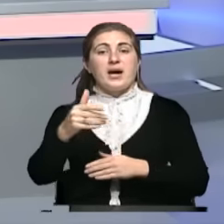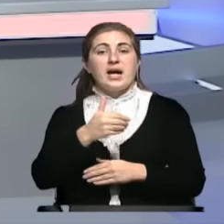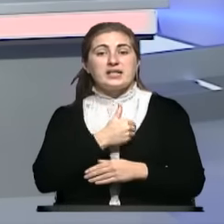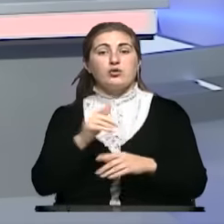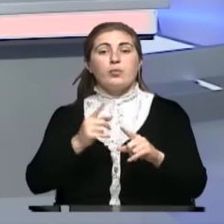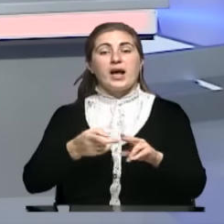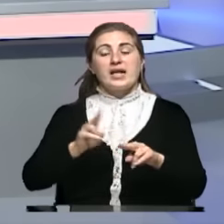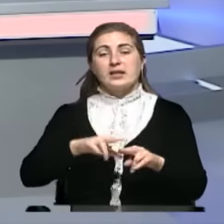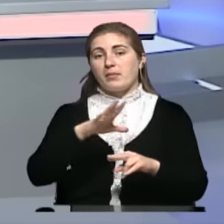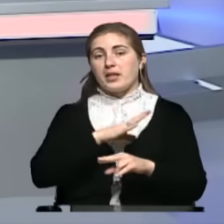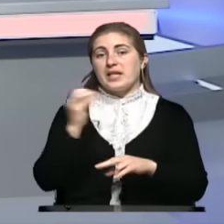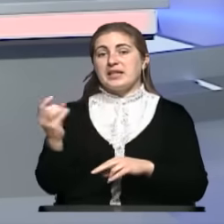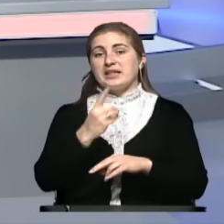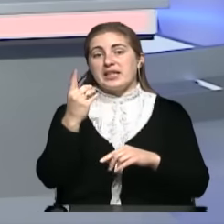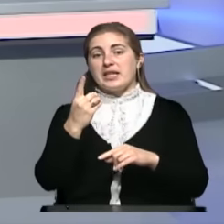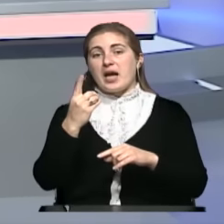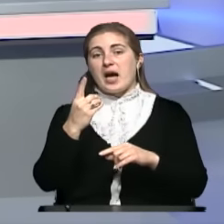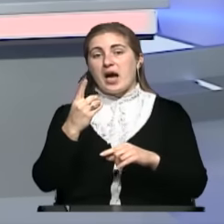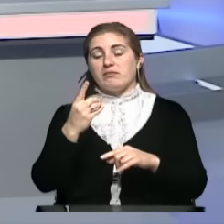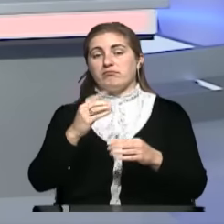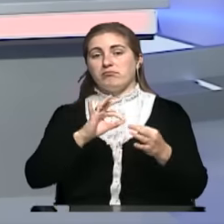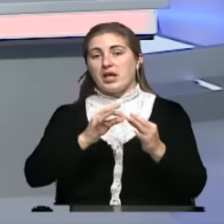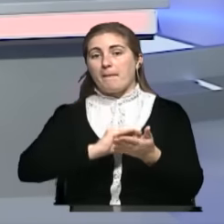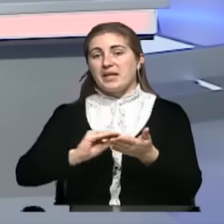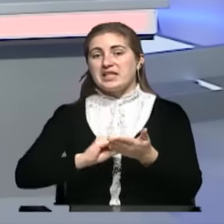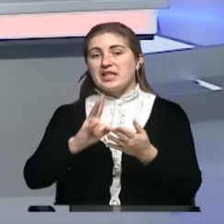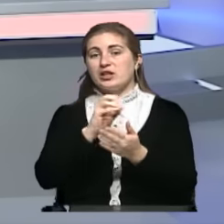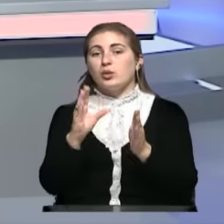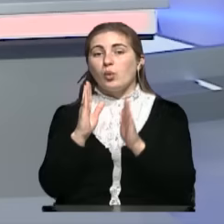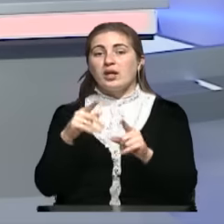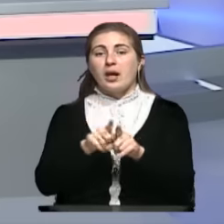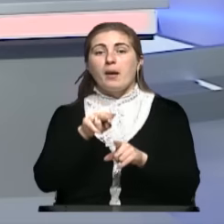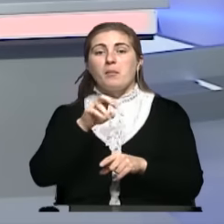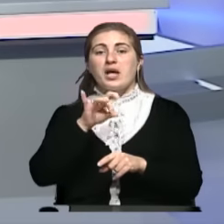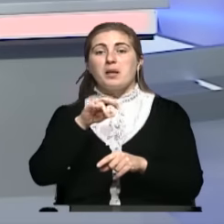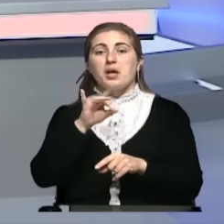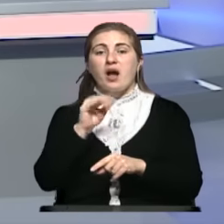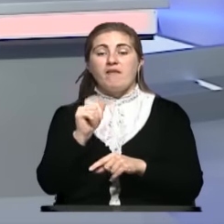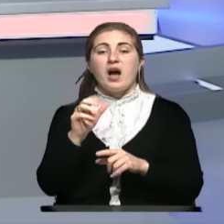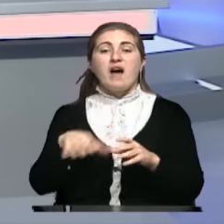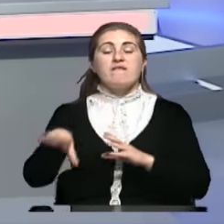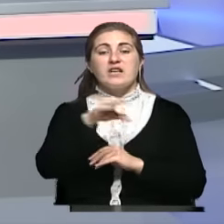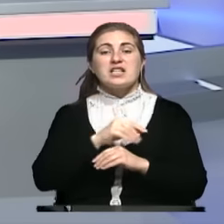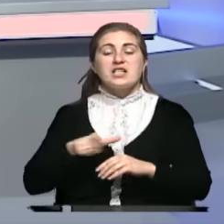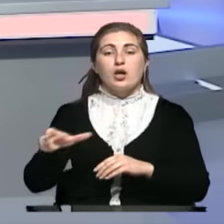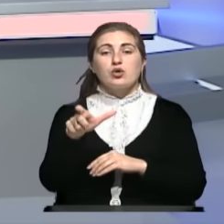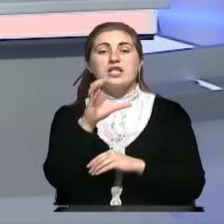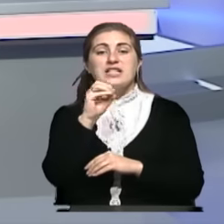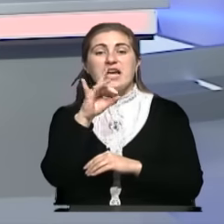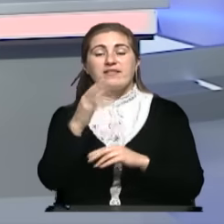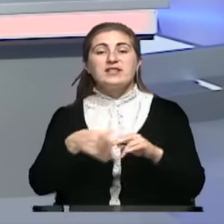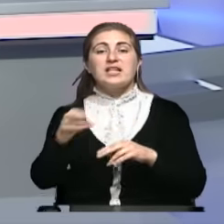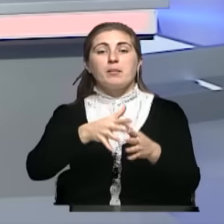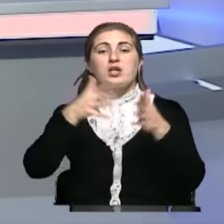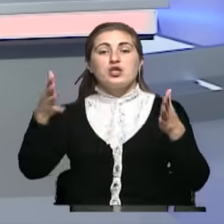это была единая композиция, не только как переправа, а вот весь дорожный сервис, вся эта большая